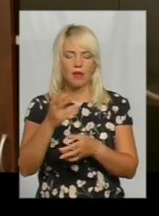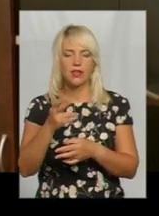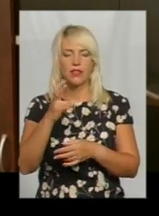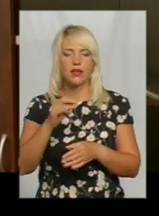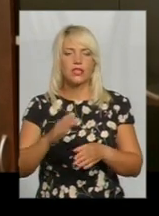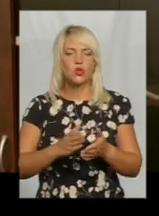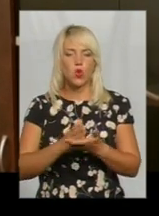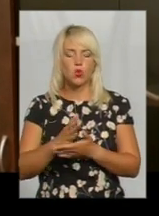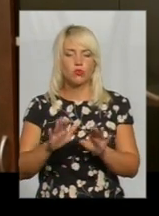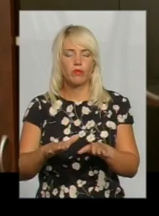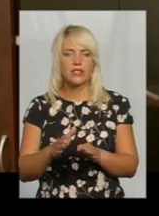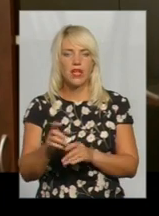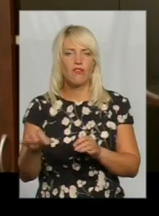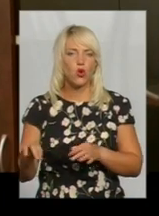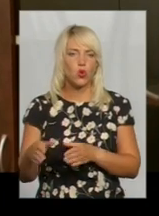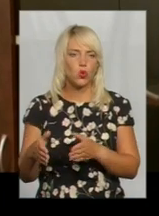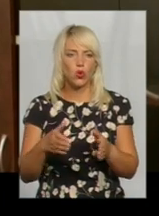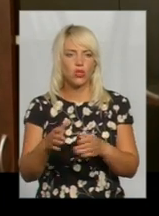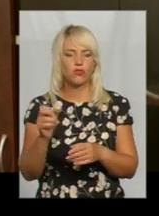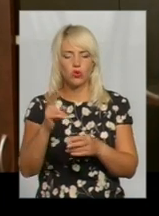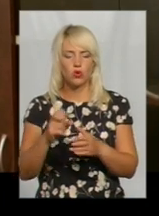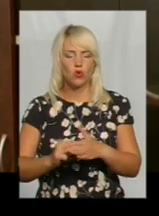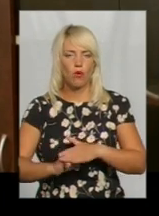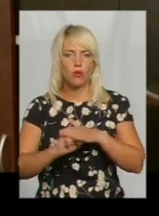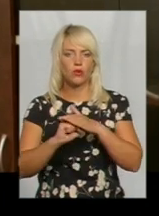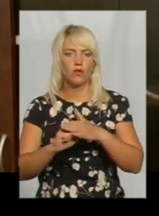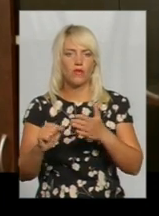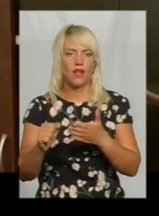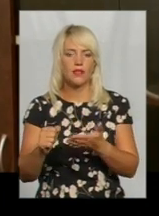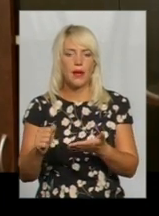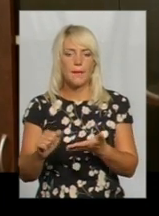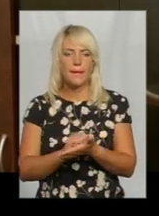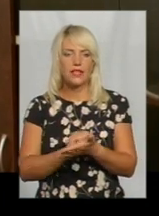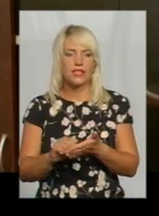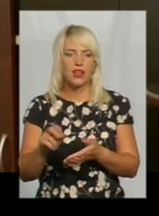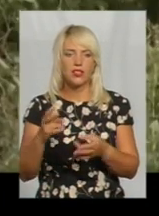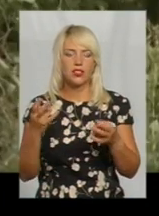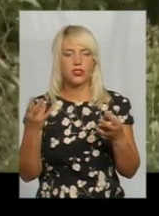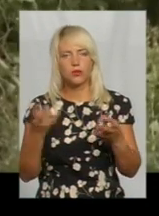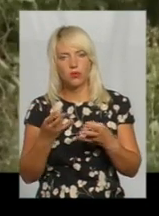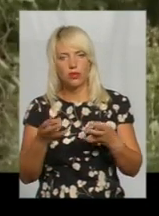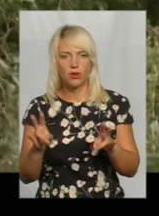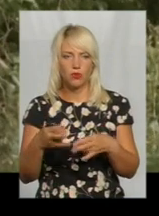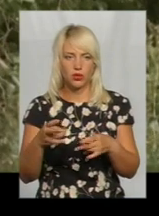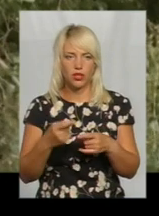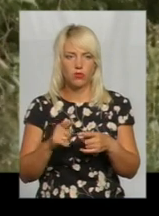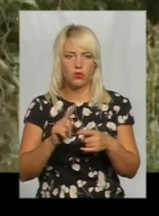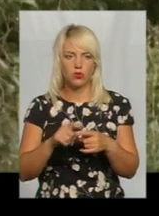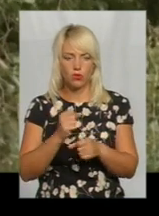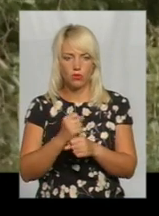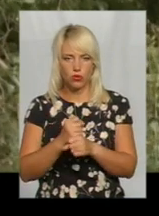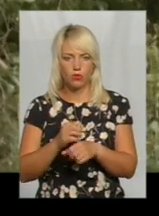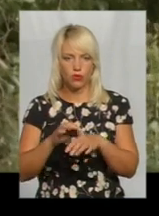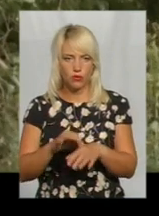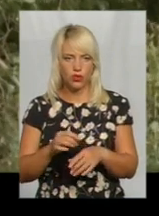доріг щодо уґрунтування матеріалів до цільності приведення даної рубки. Сьогодні роботи призупинені. Про